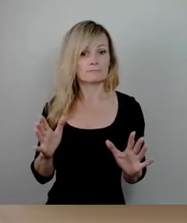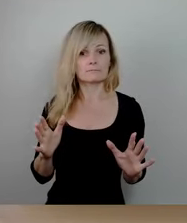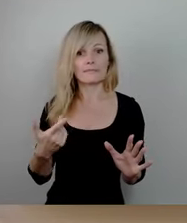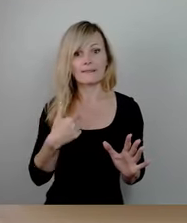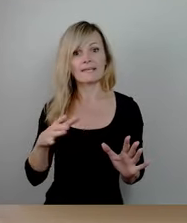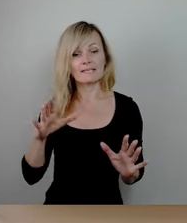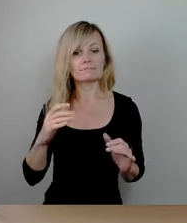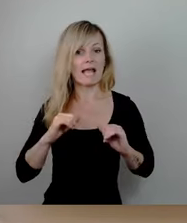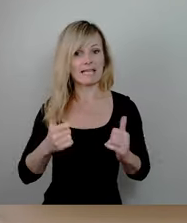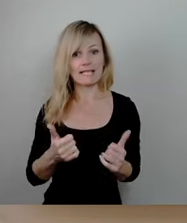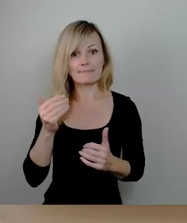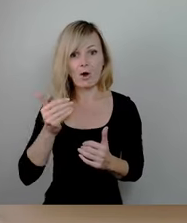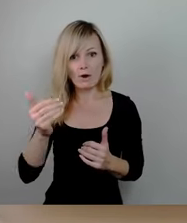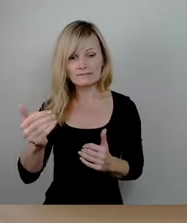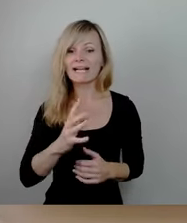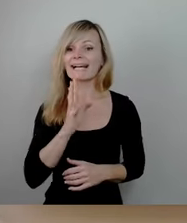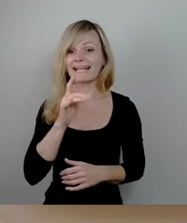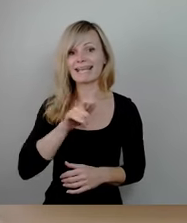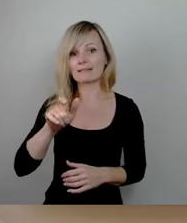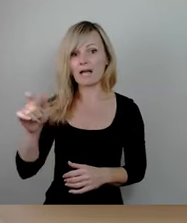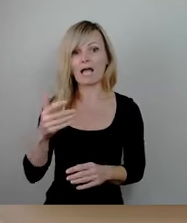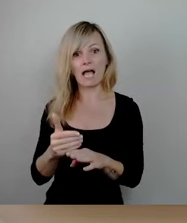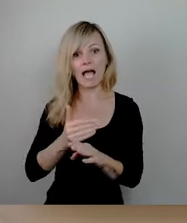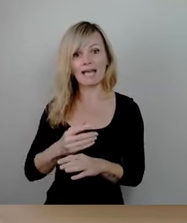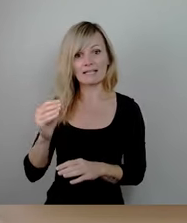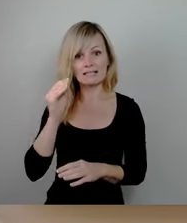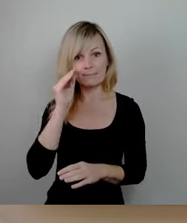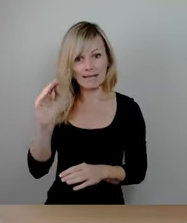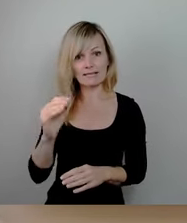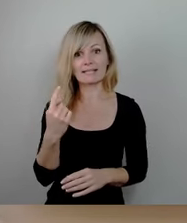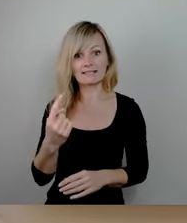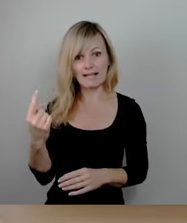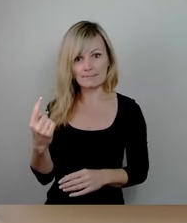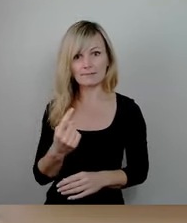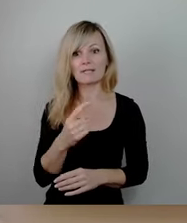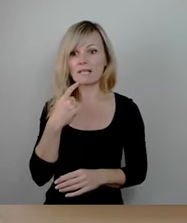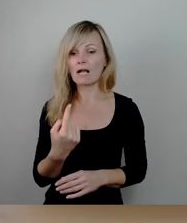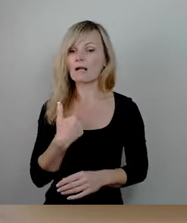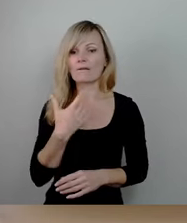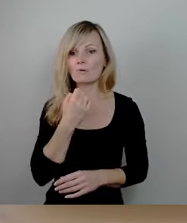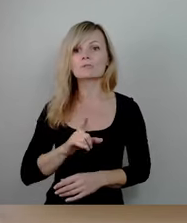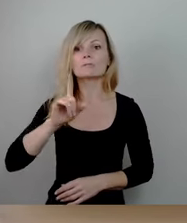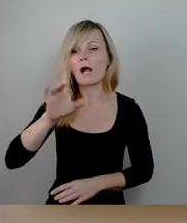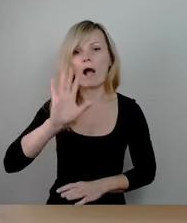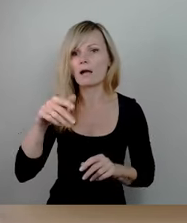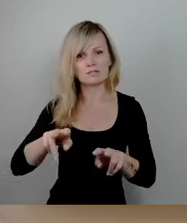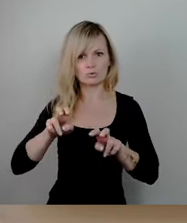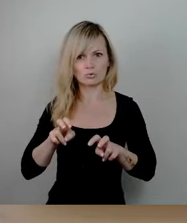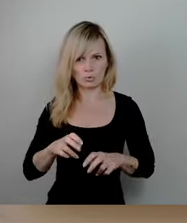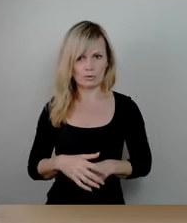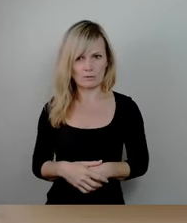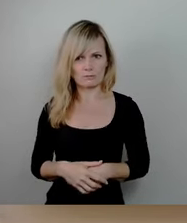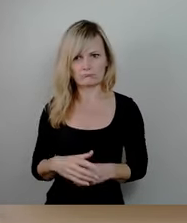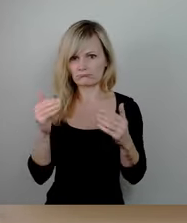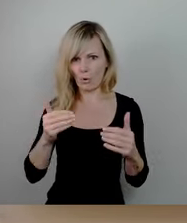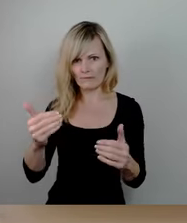das sehr häufig, dass auch Redner, die sich angemeldet haben, selber ihre Redewunsch wieder zurücknehmen. Das kommt häufig